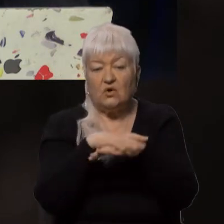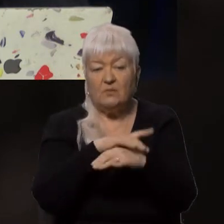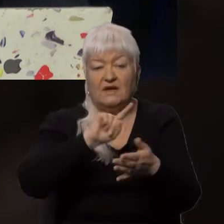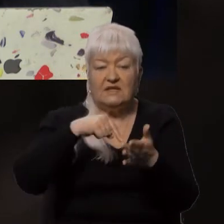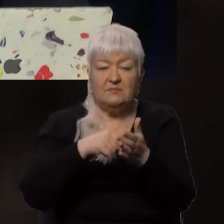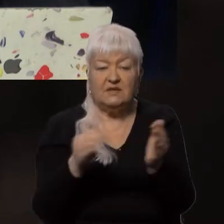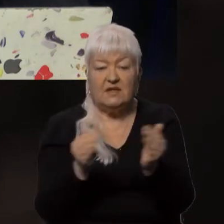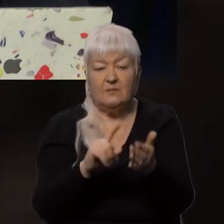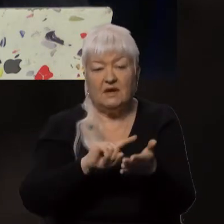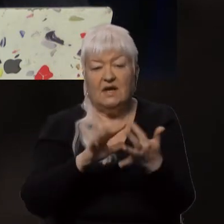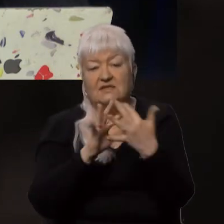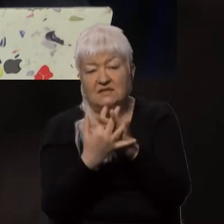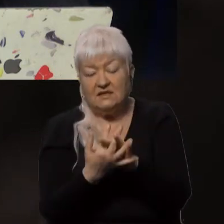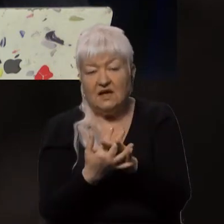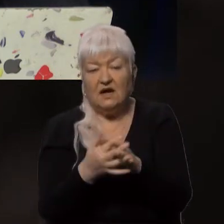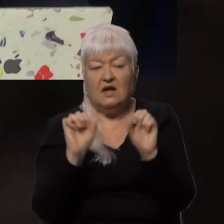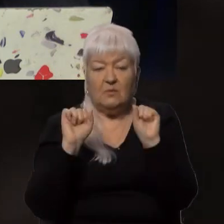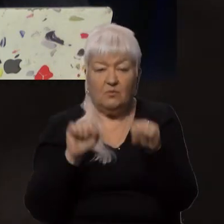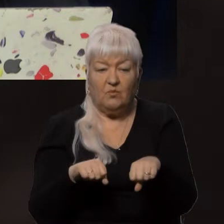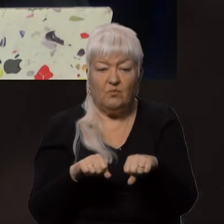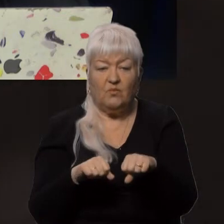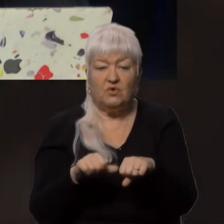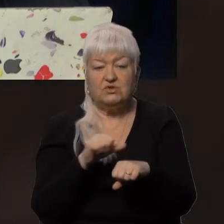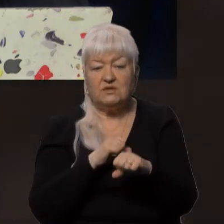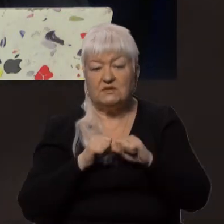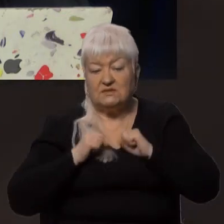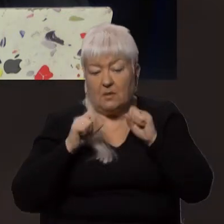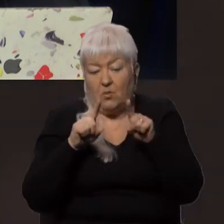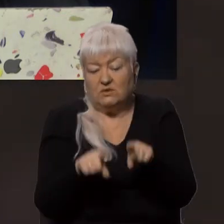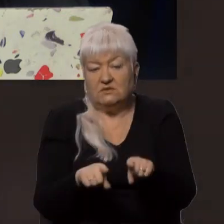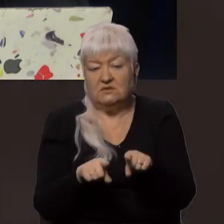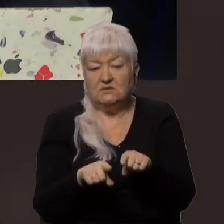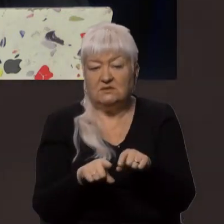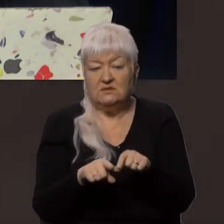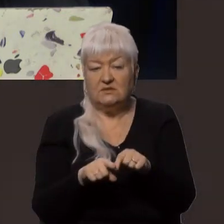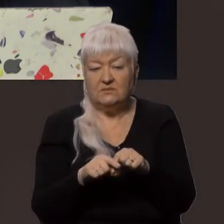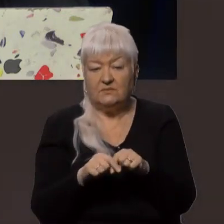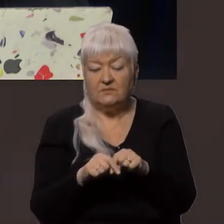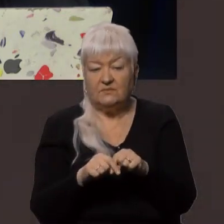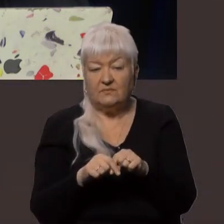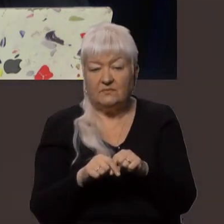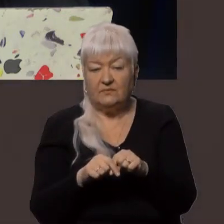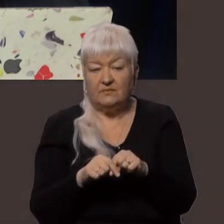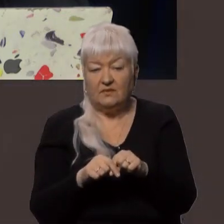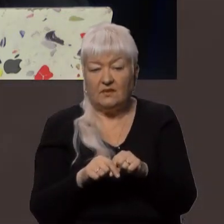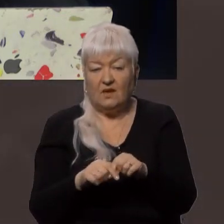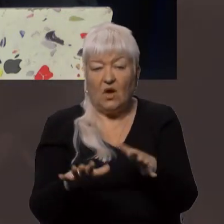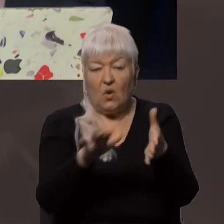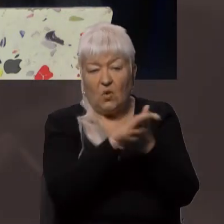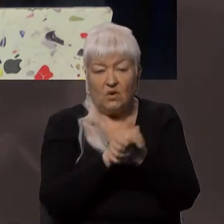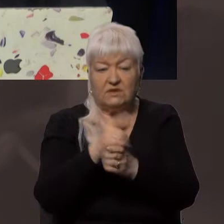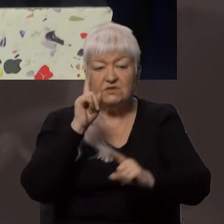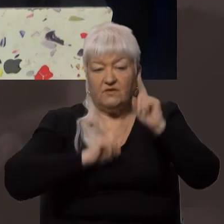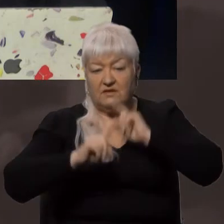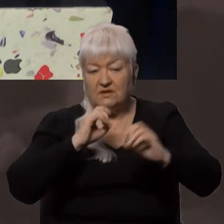містечка, села може самостійно організувати збори, на зборах вирішити,